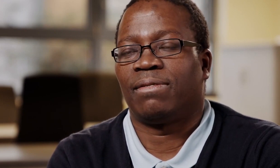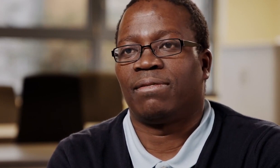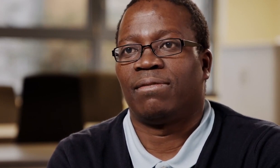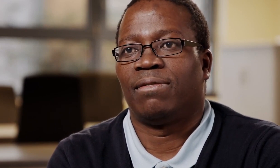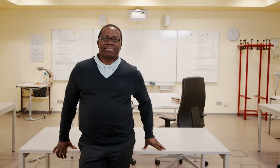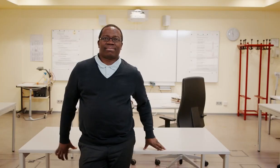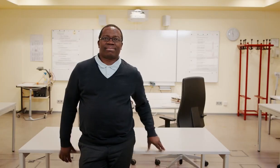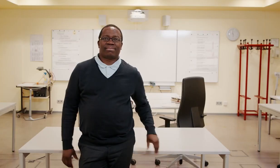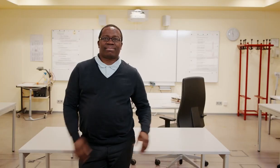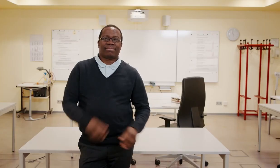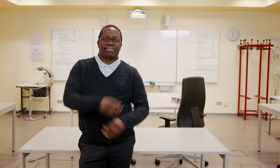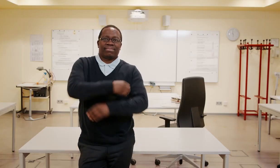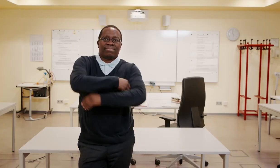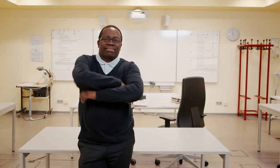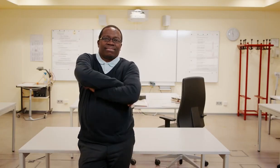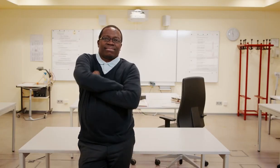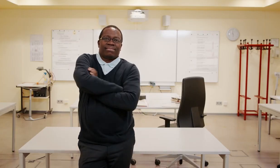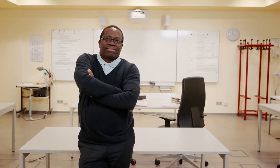würde.